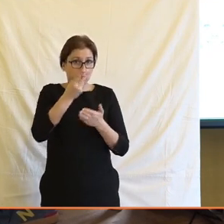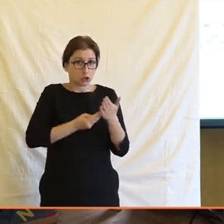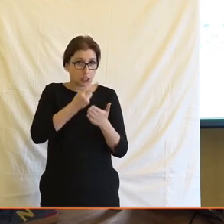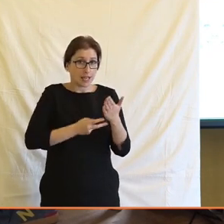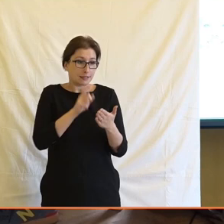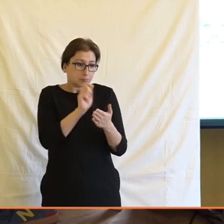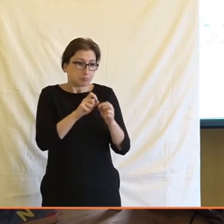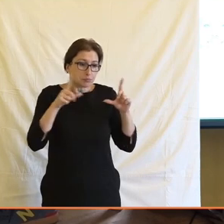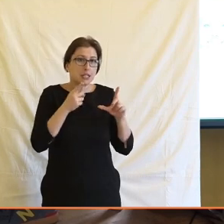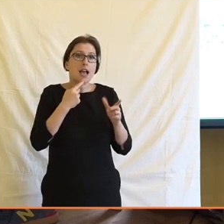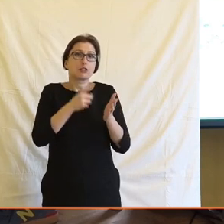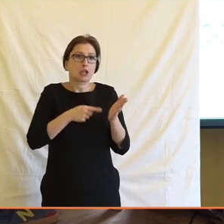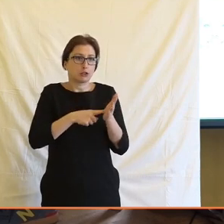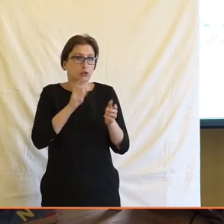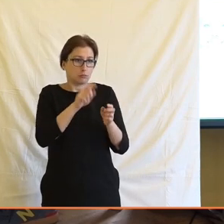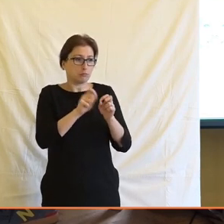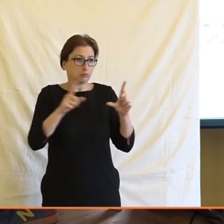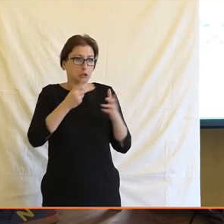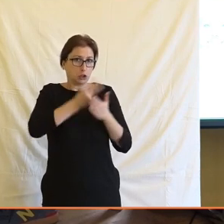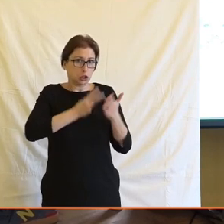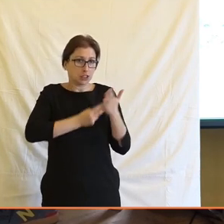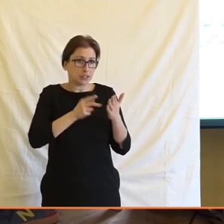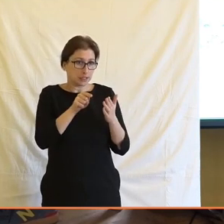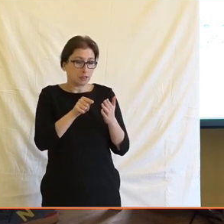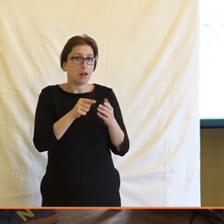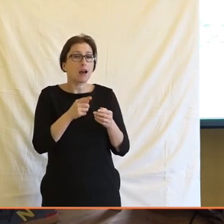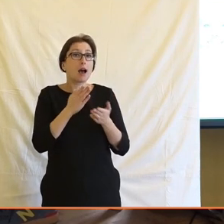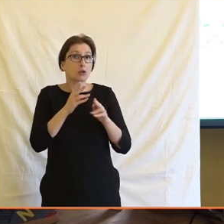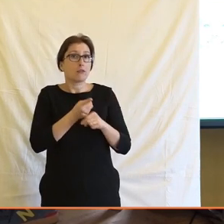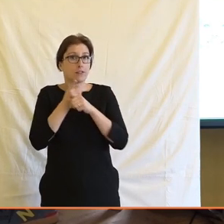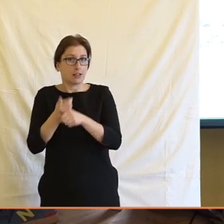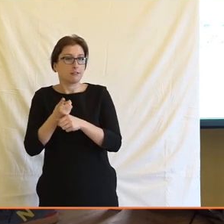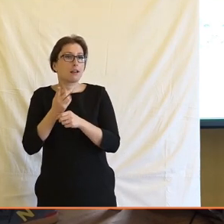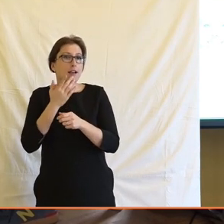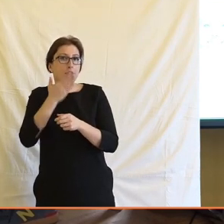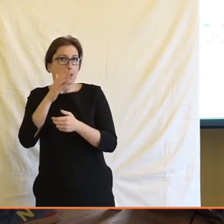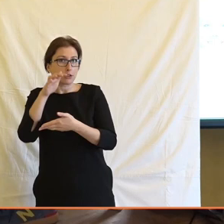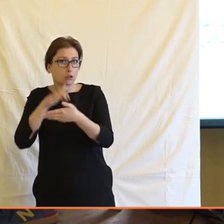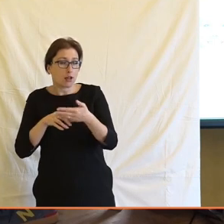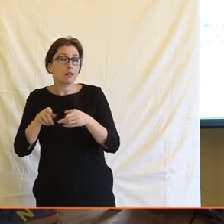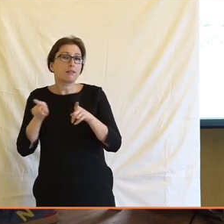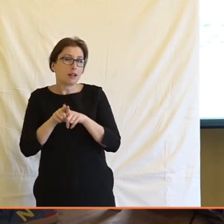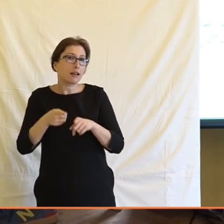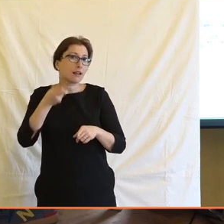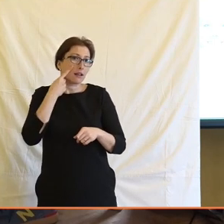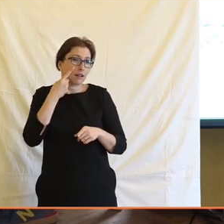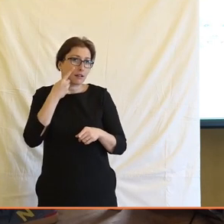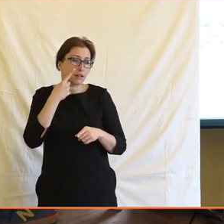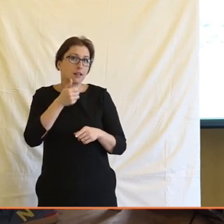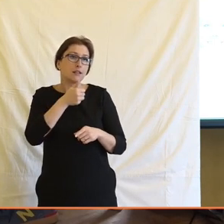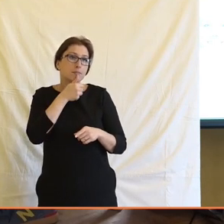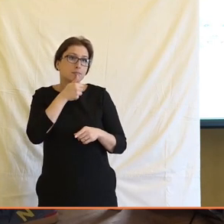a jak to ovlivňuje tu samotnou třeba i podobu článku, ale my teďka už tady máme v poslední době i další nějaký